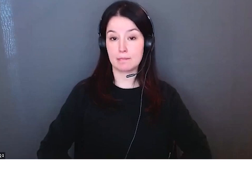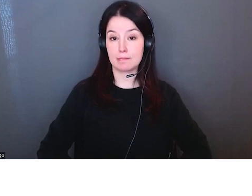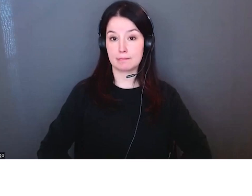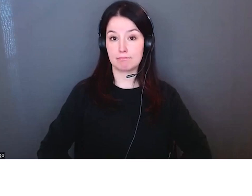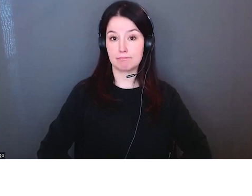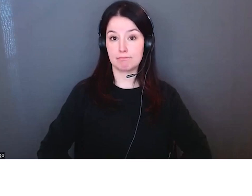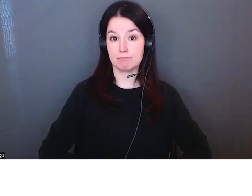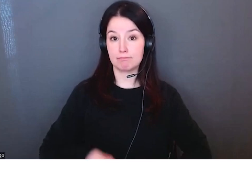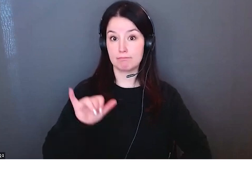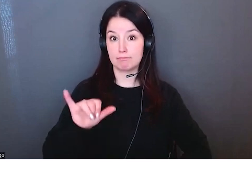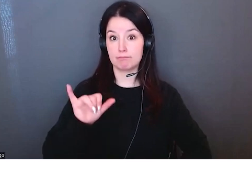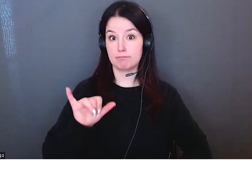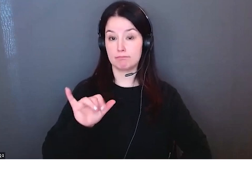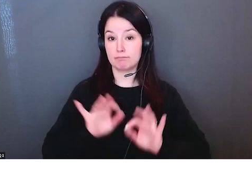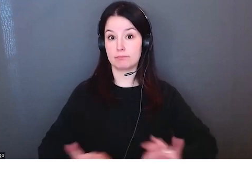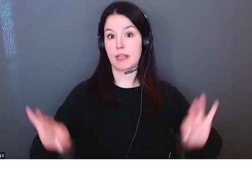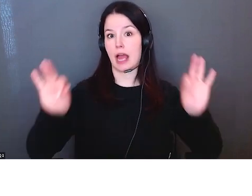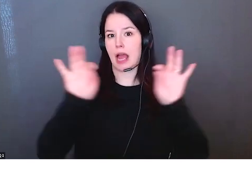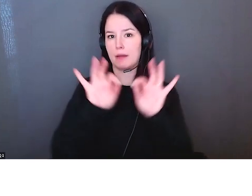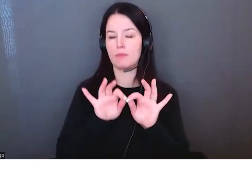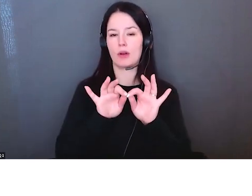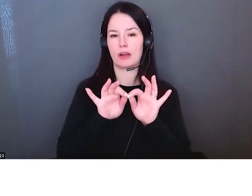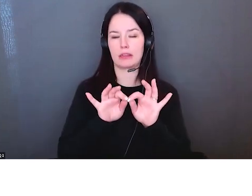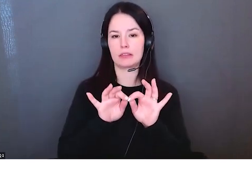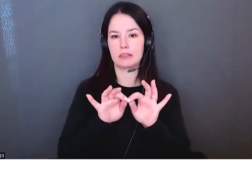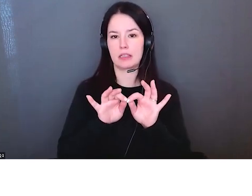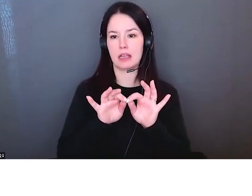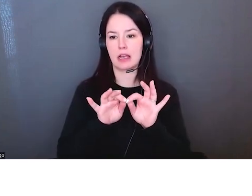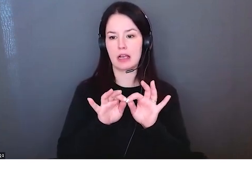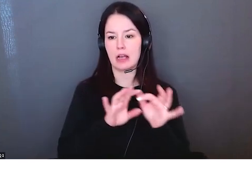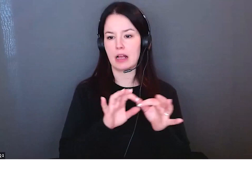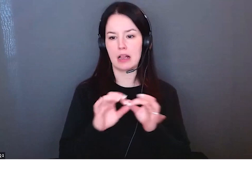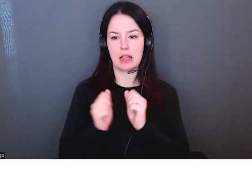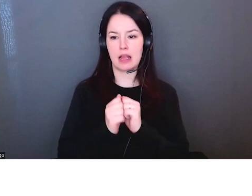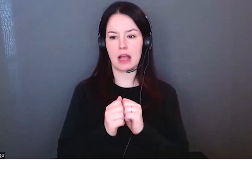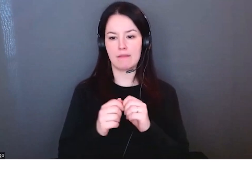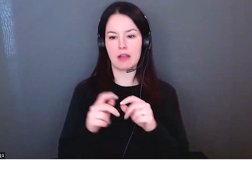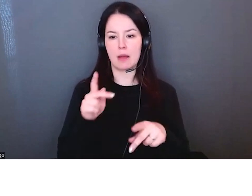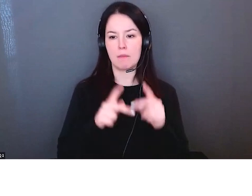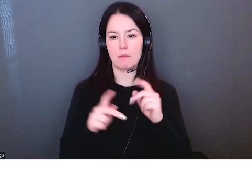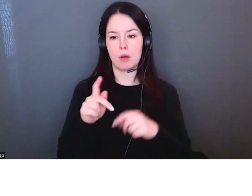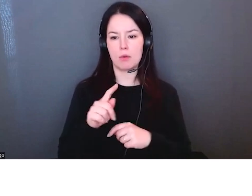et donc ce traité cet accord